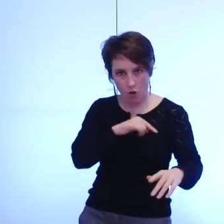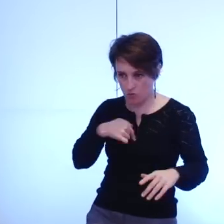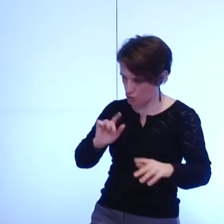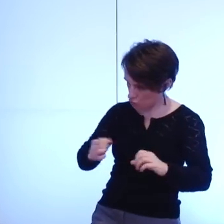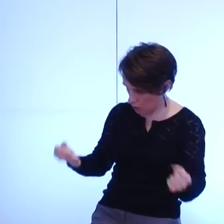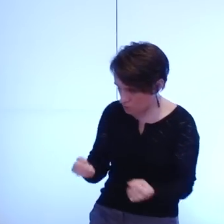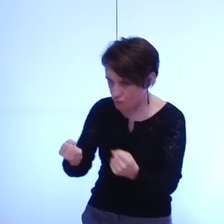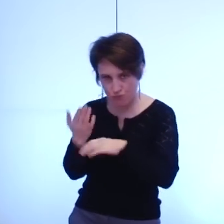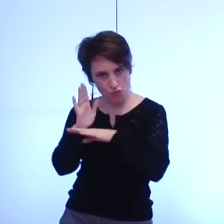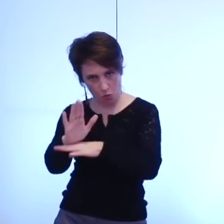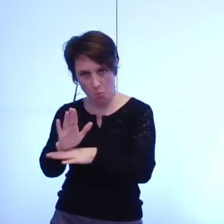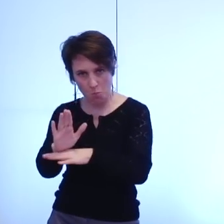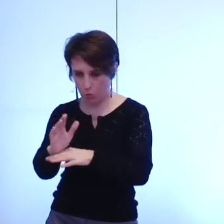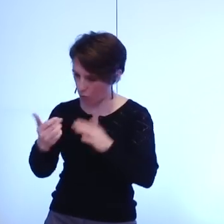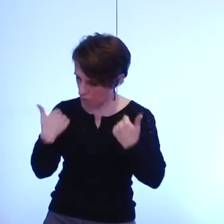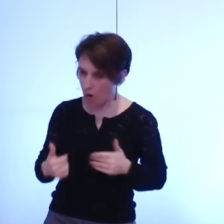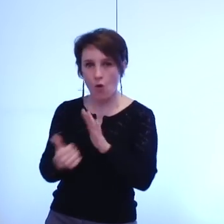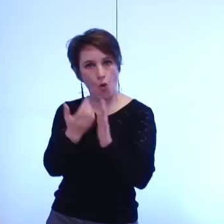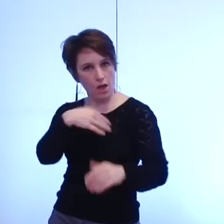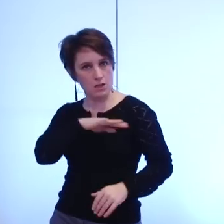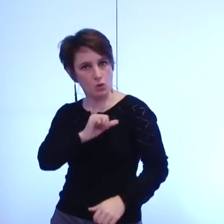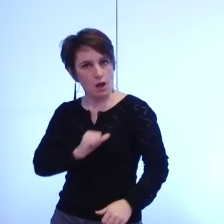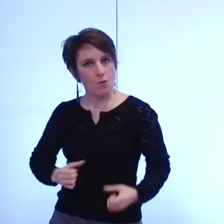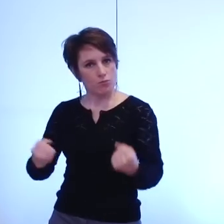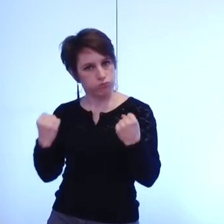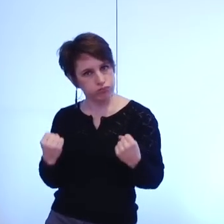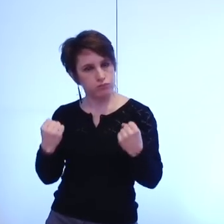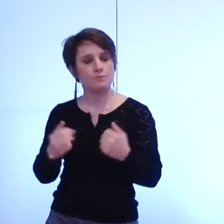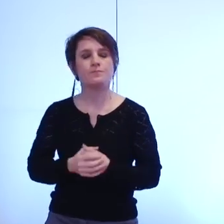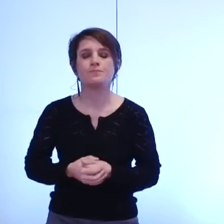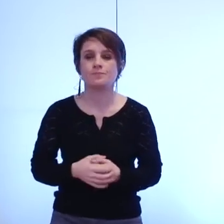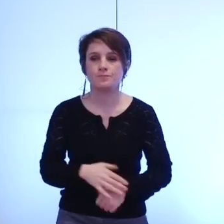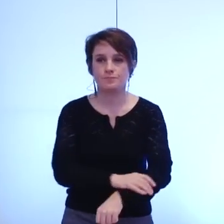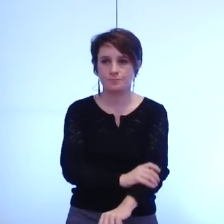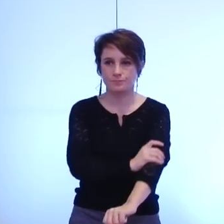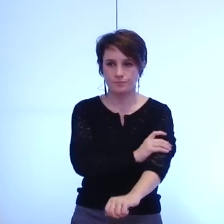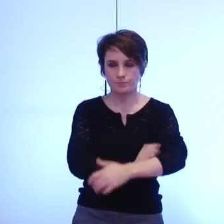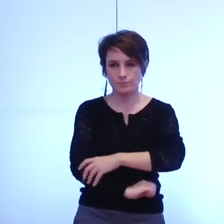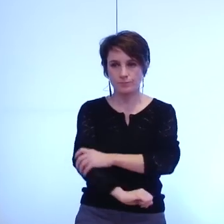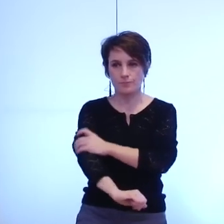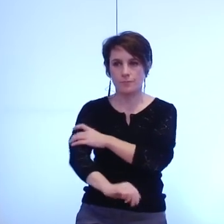le deuxième point que je voulais évoquer c'est effectivement l'approche de l'aménagement de cette agglomération